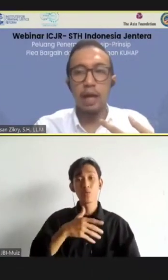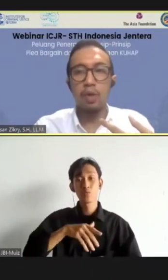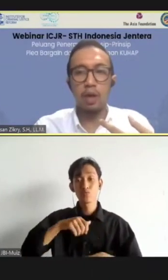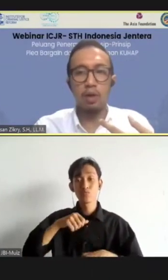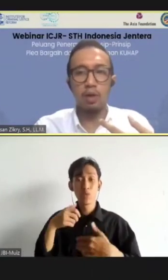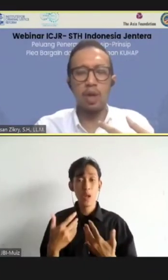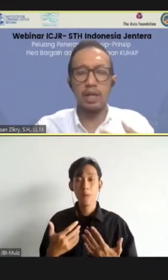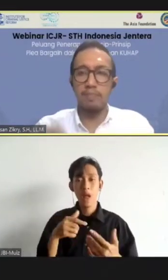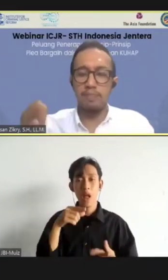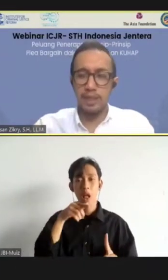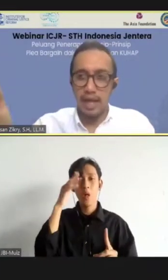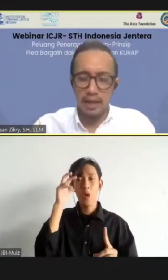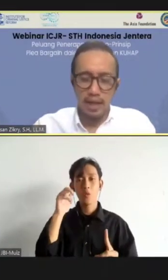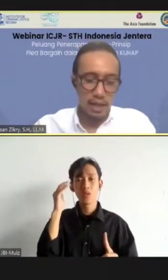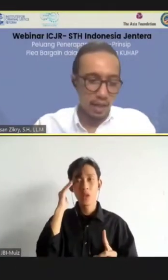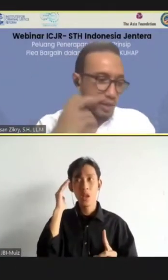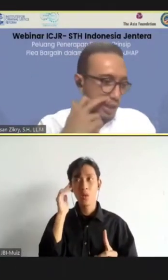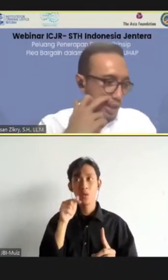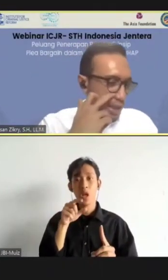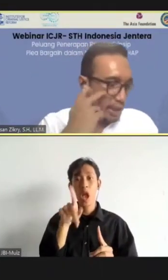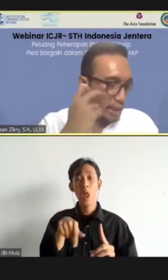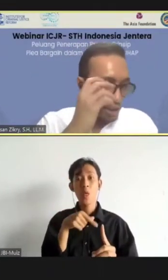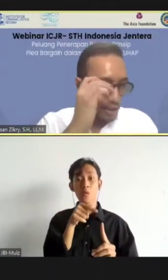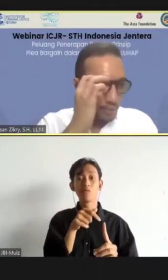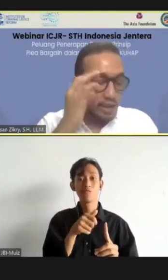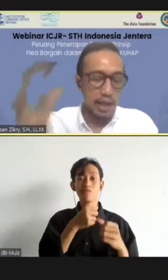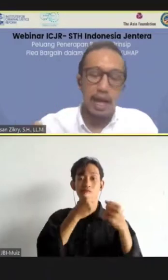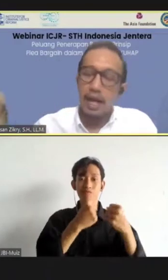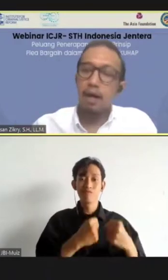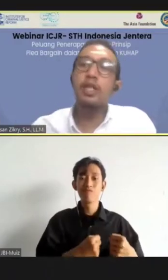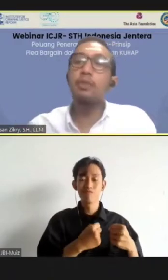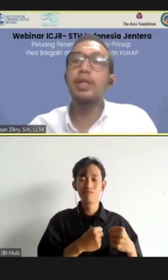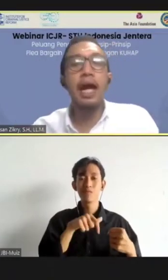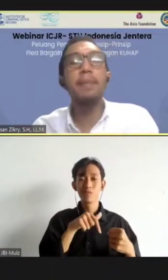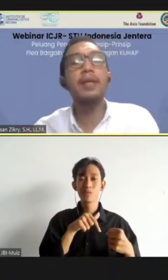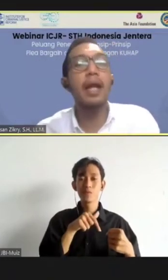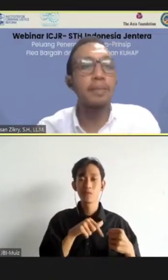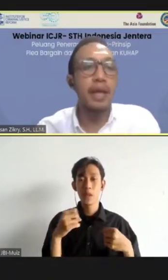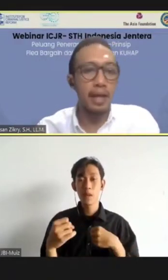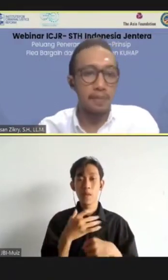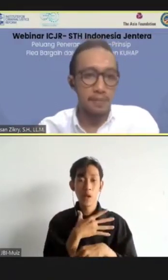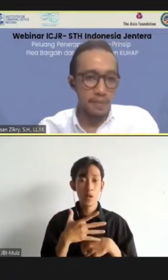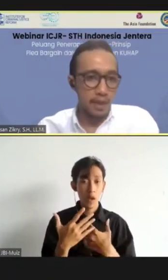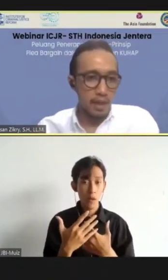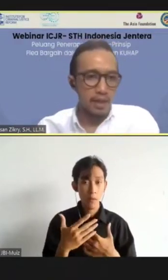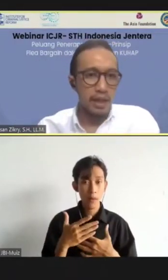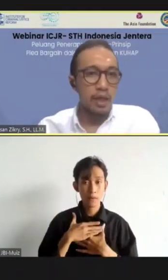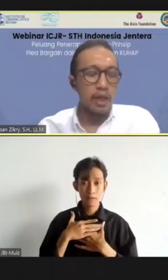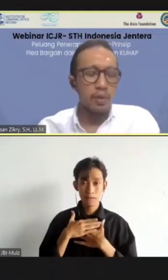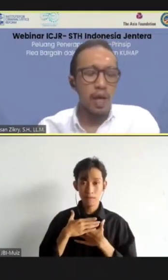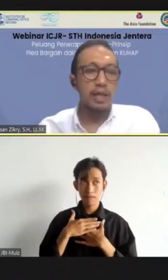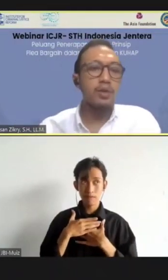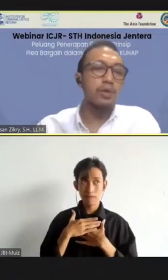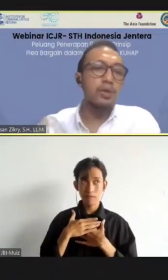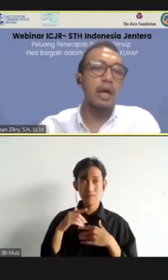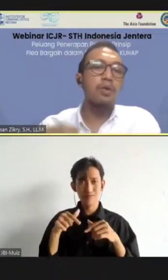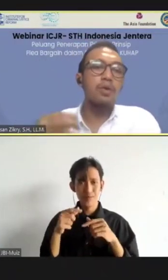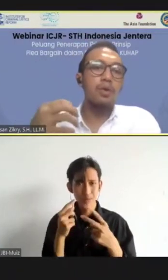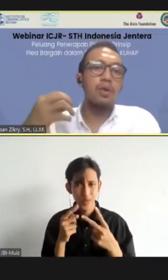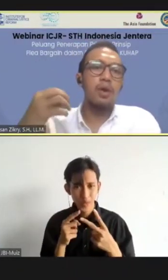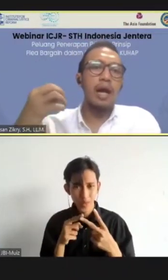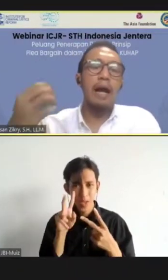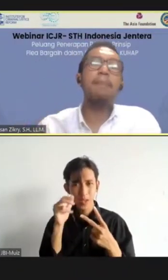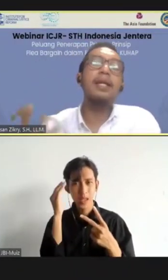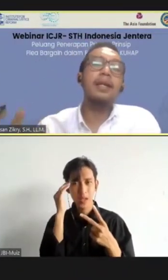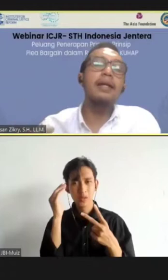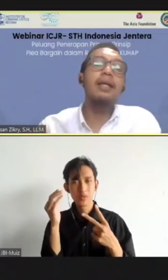Dia harus tahu kalau gue dipidana, kalau saya dipenjara, konsekuensinya apa terhadap saya. Yaitu yang kedua, dia juga harus tahu